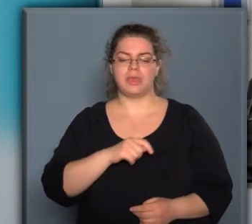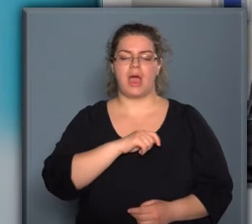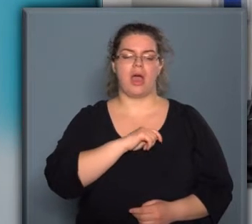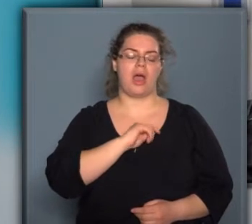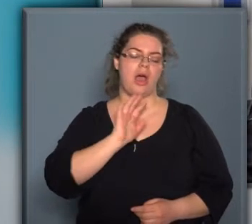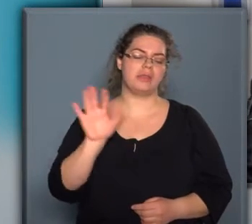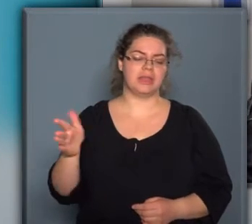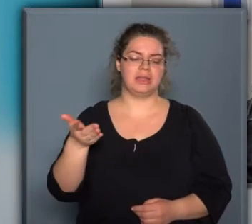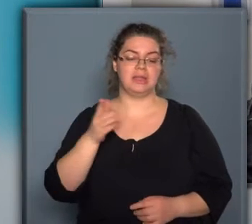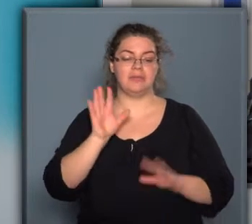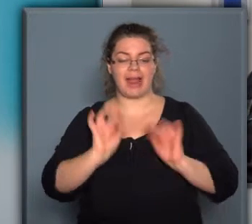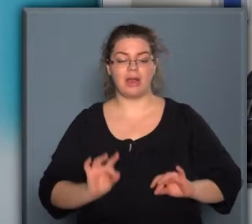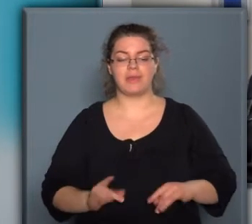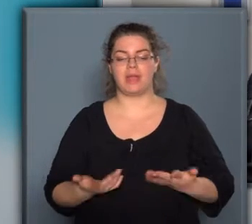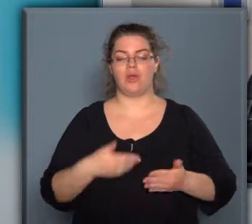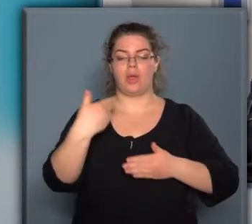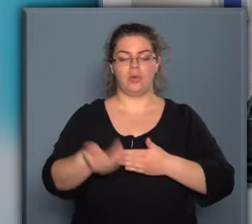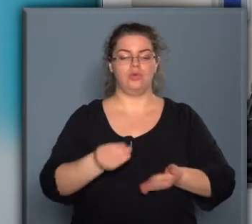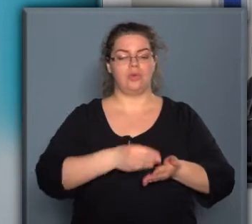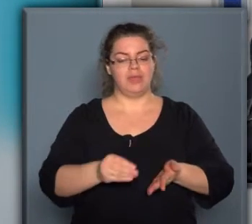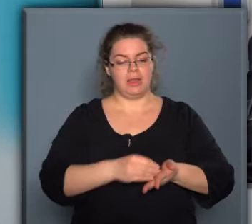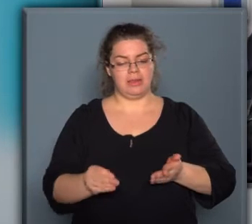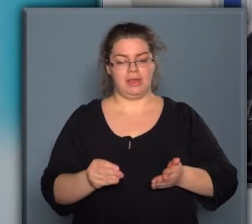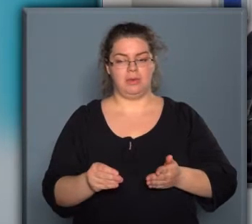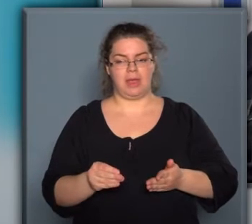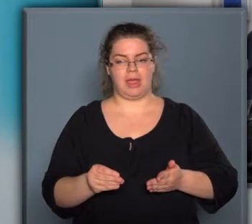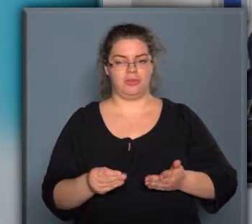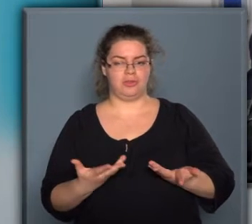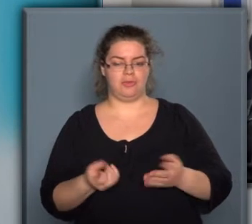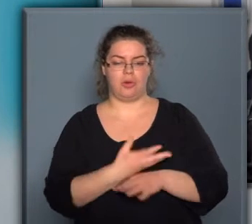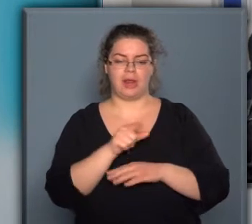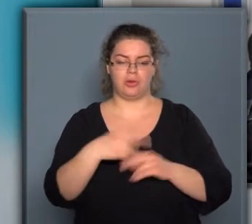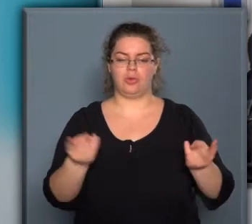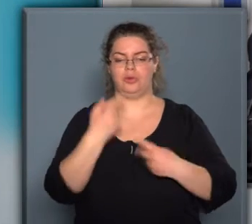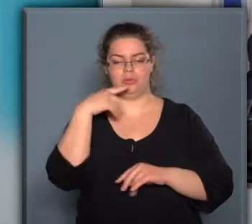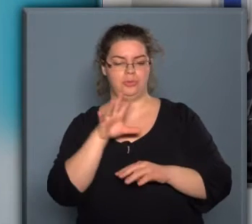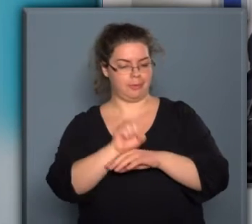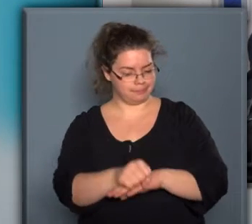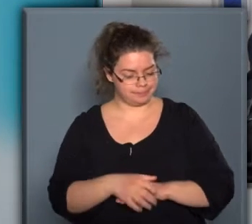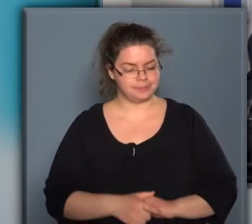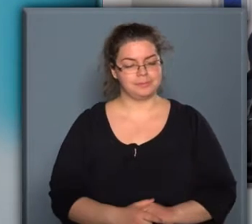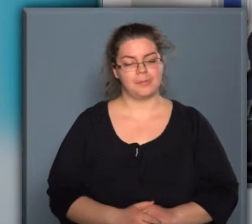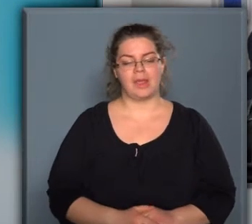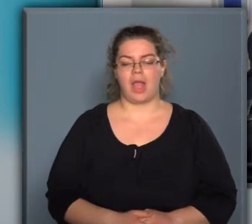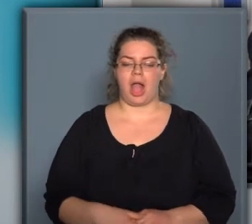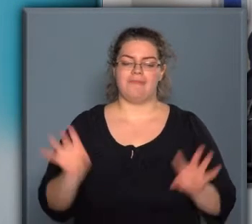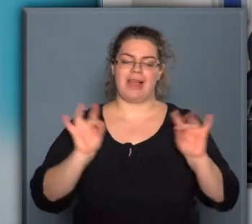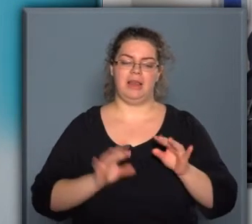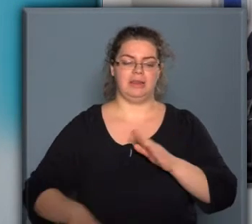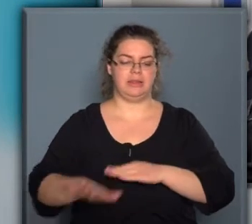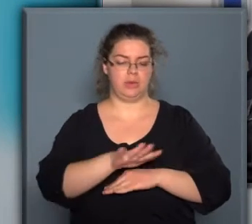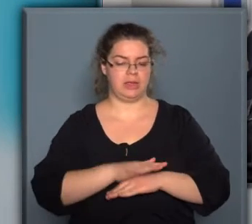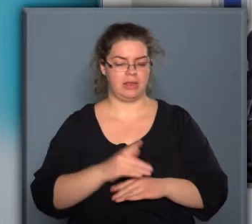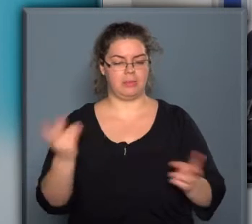vállalkozások külső finanszírozási forrásokhoz könnyebben tudjanak hozzáférni, a vállalati